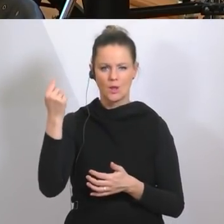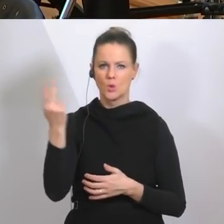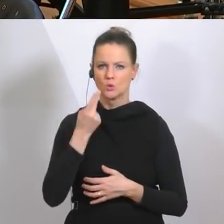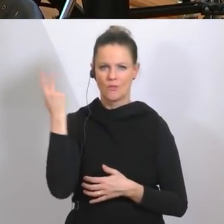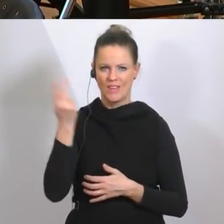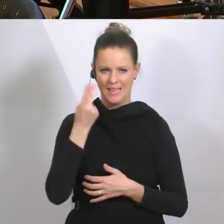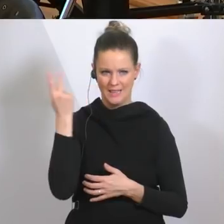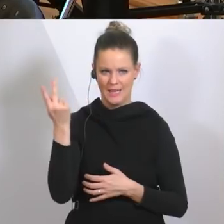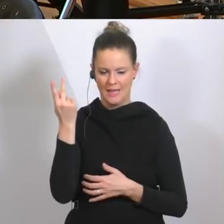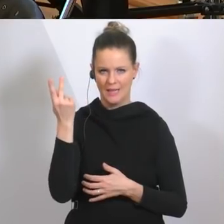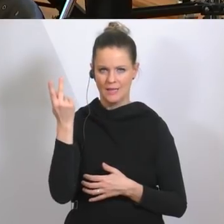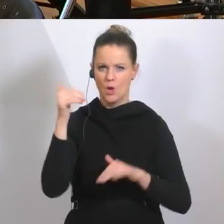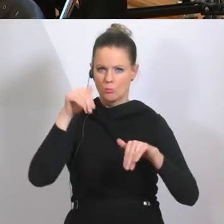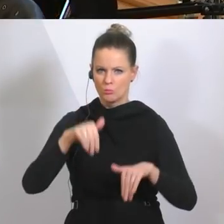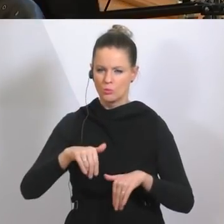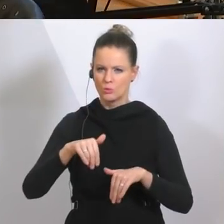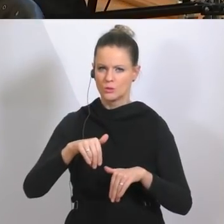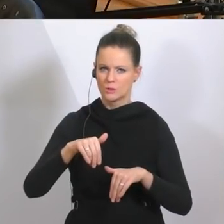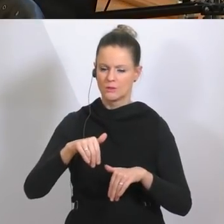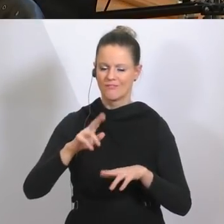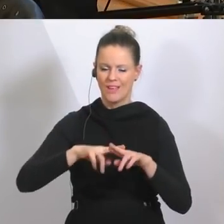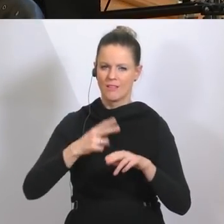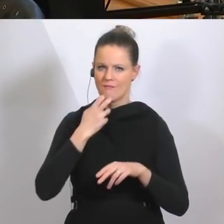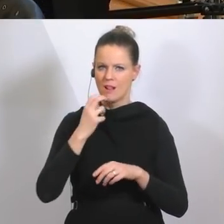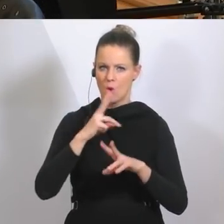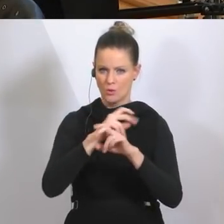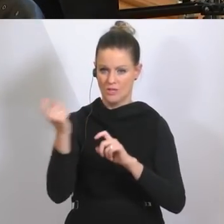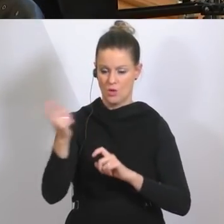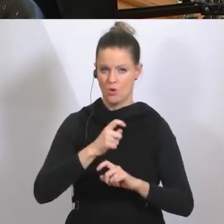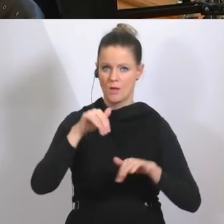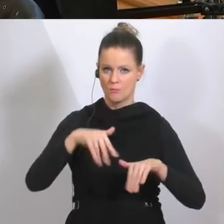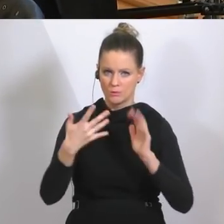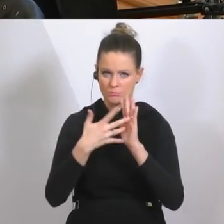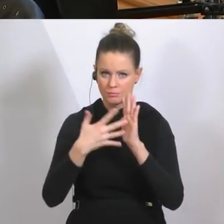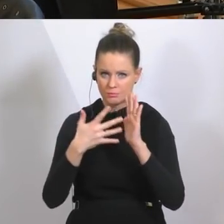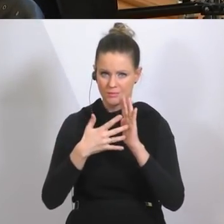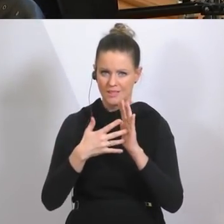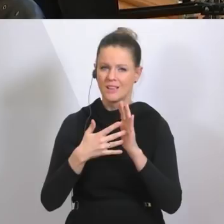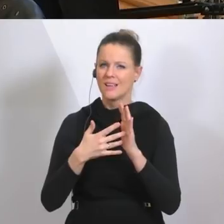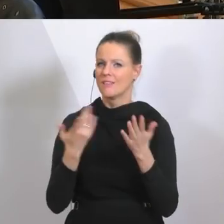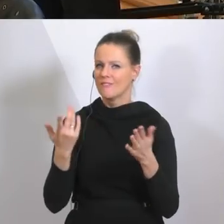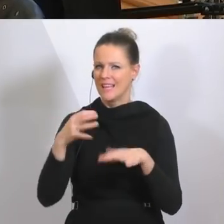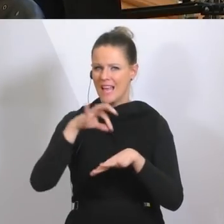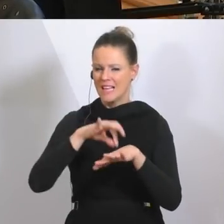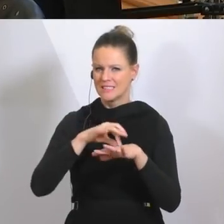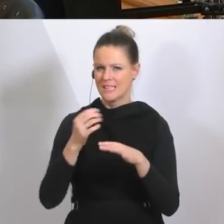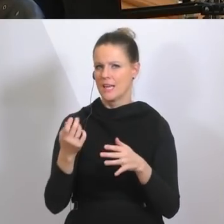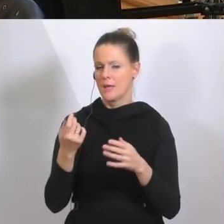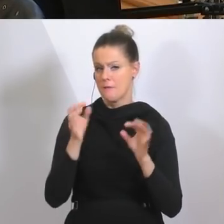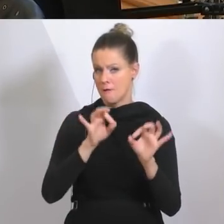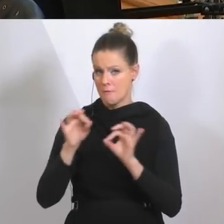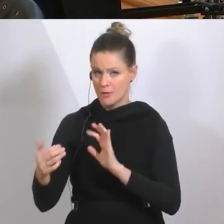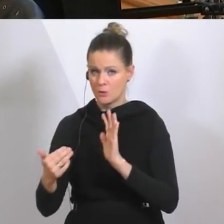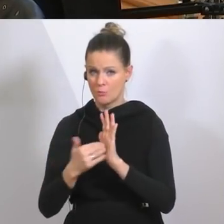überprüft werden müssen und ein ärztliches Zeugnis vorlegen müssen. Kommt eine solche Verordnung auf für die Slowakei? Und wie